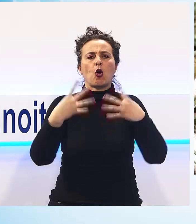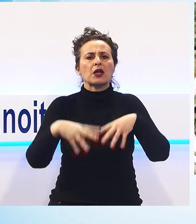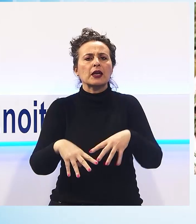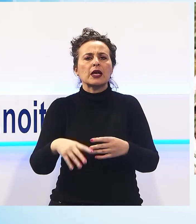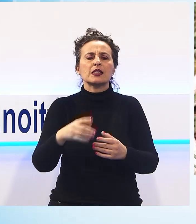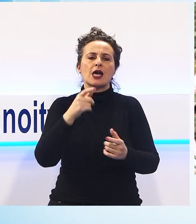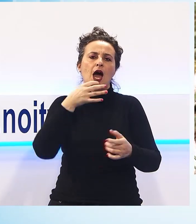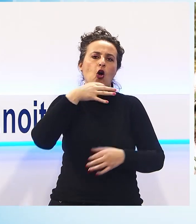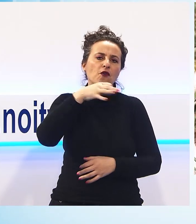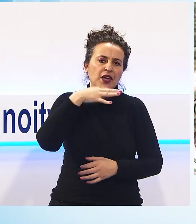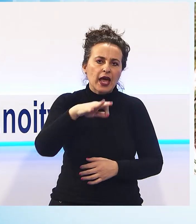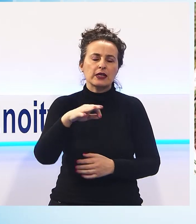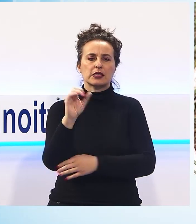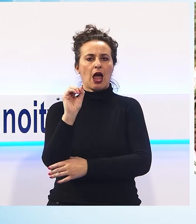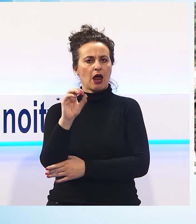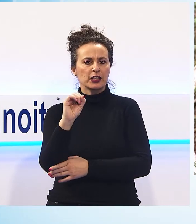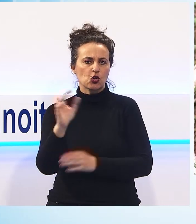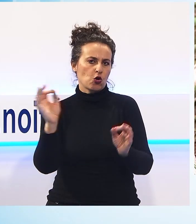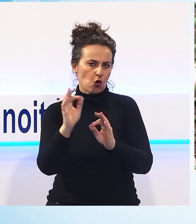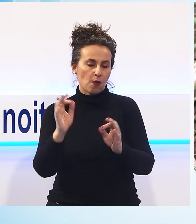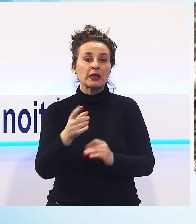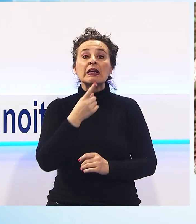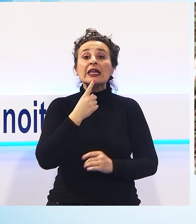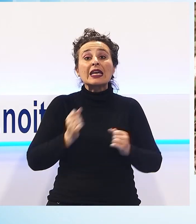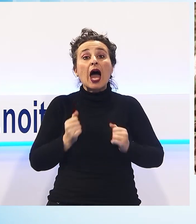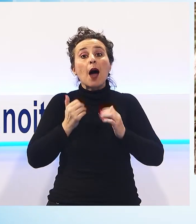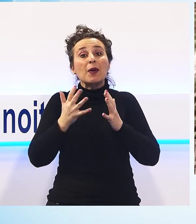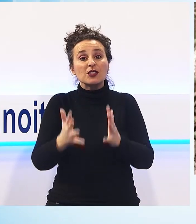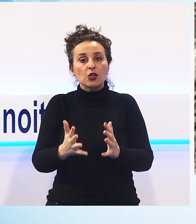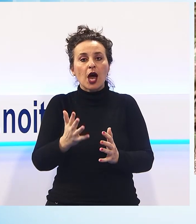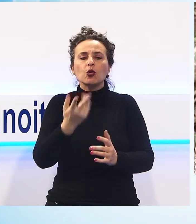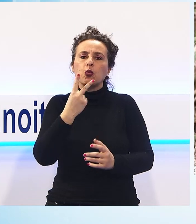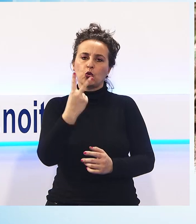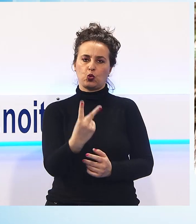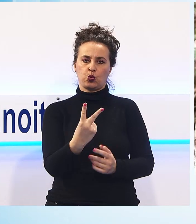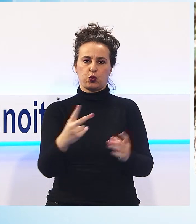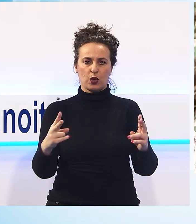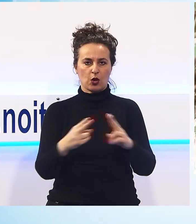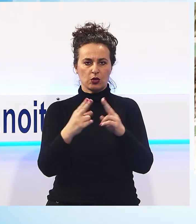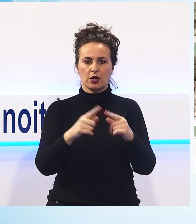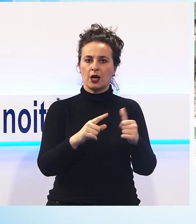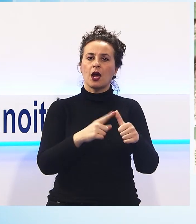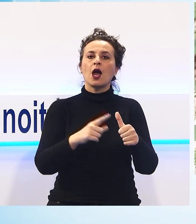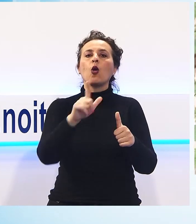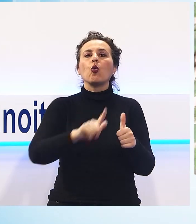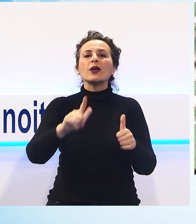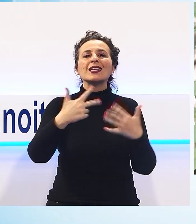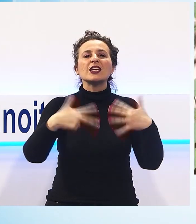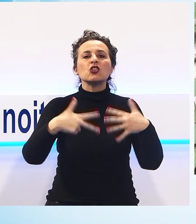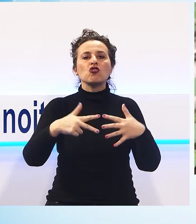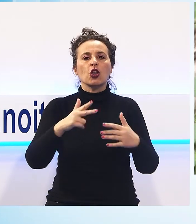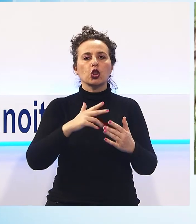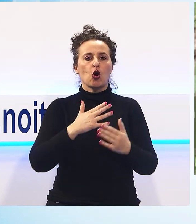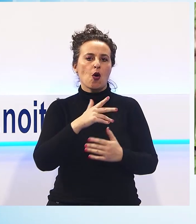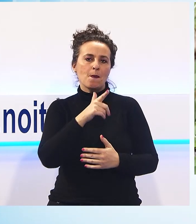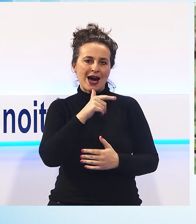Per gli appassionati vi segnaliamo due appuntamenti con la presenza di Marco Pardini lunedì 18 marzo alle 16 a Palazzo Ducale per un